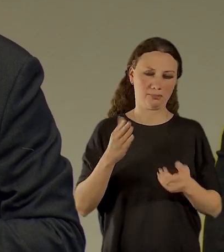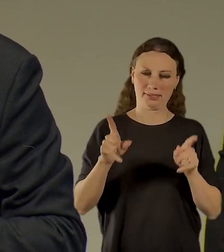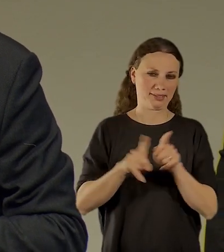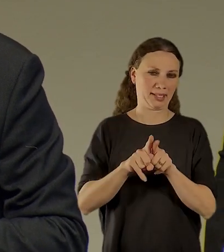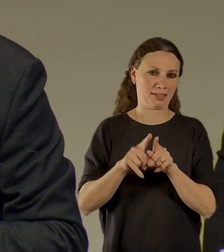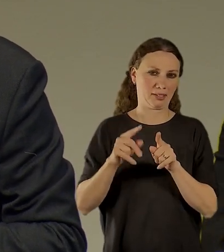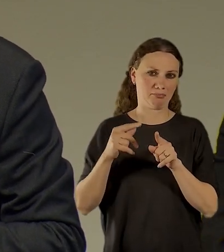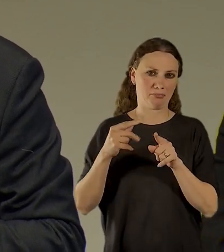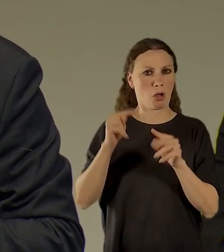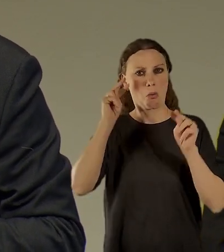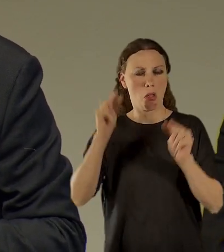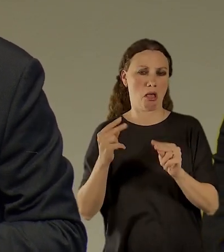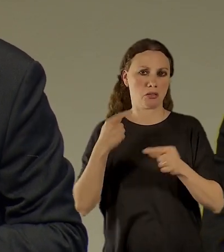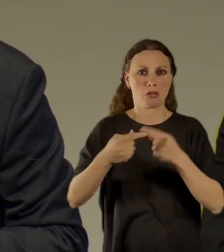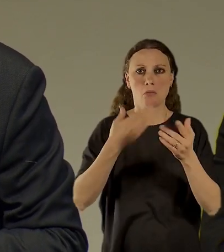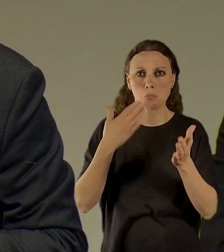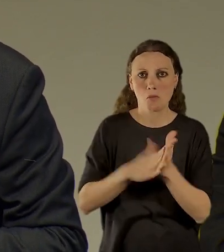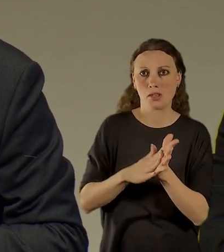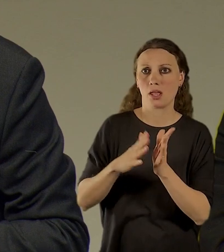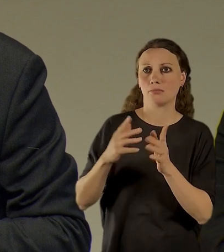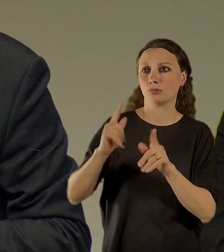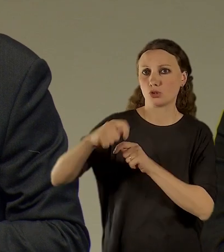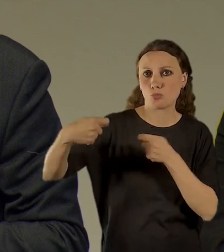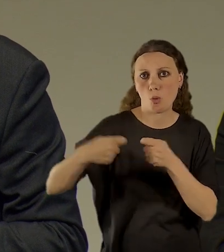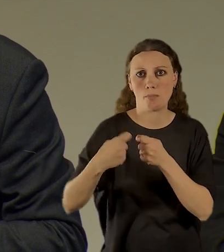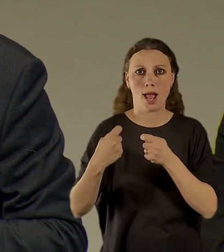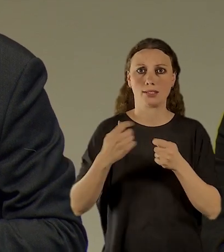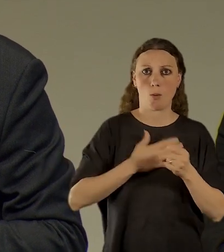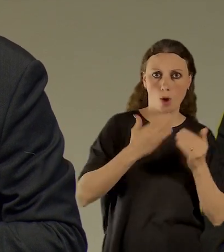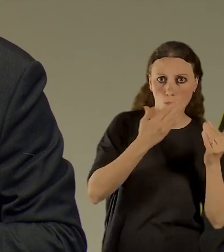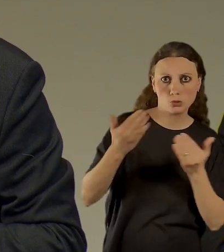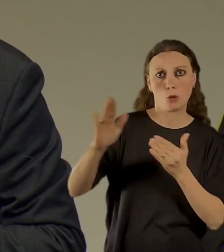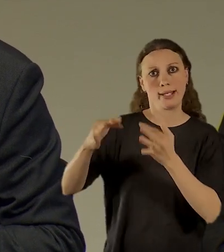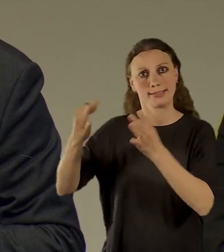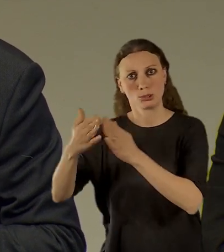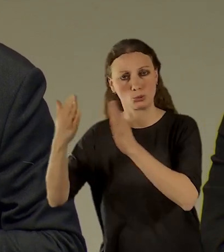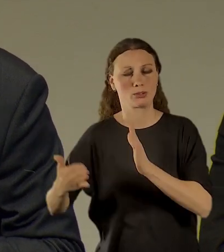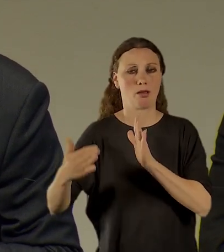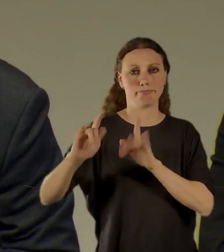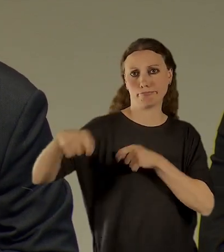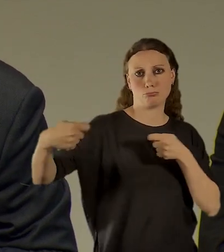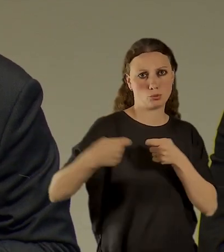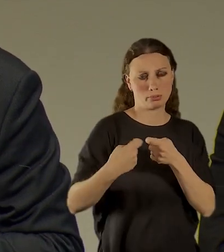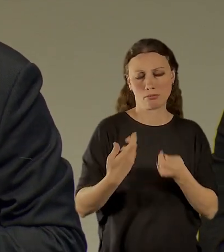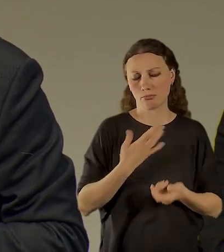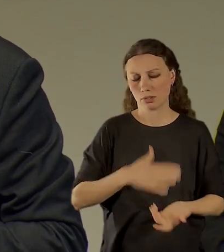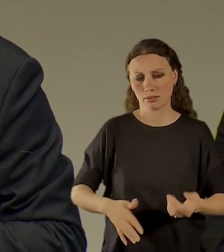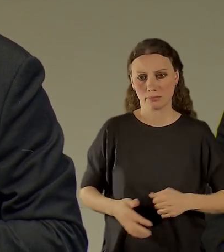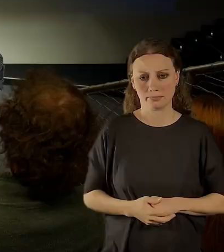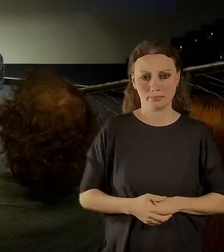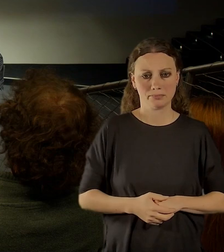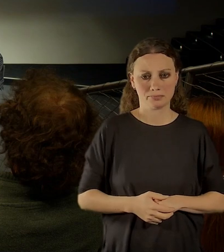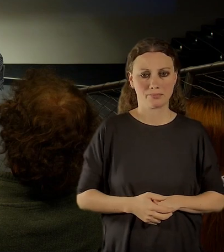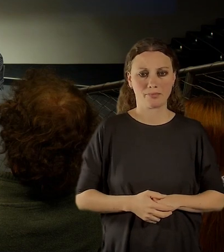konkrétní formu konkrétní spolupráce, i třeba v pomoci jako s tím naším muzeem a budeme rádi. Zmíněný ústav... Tam je